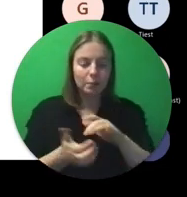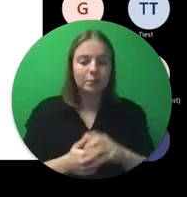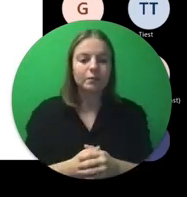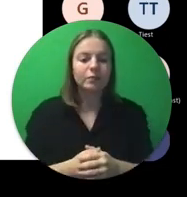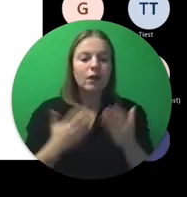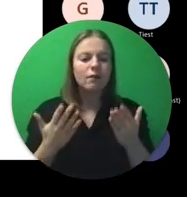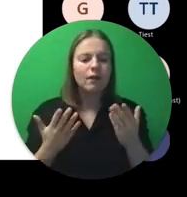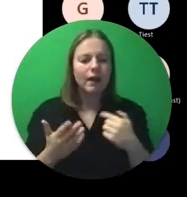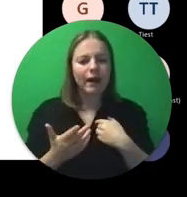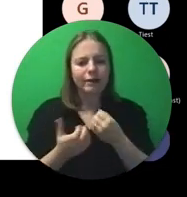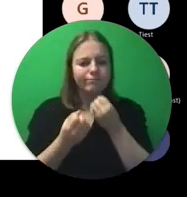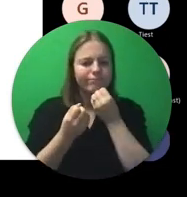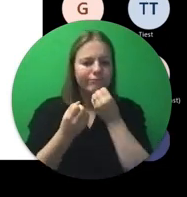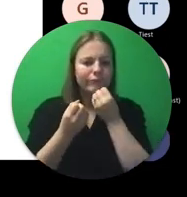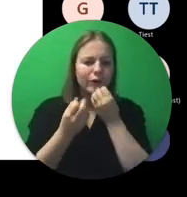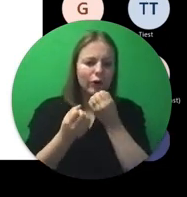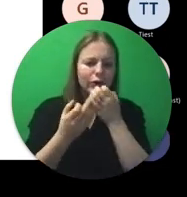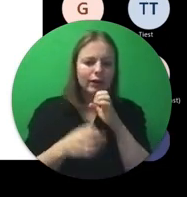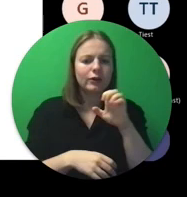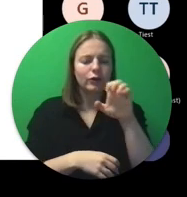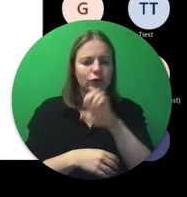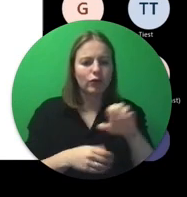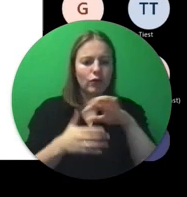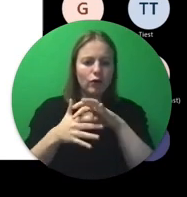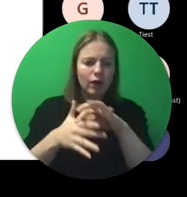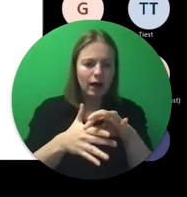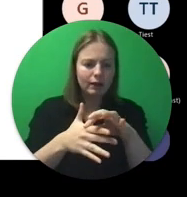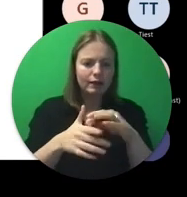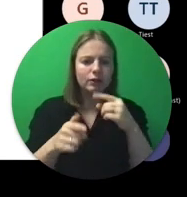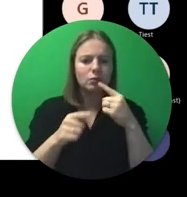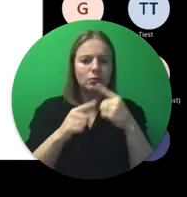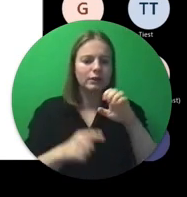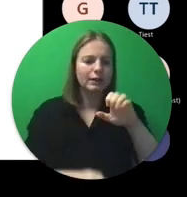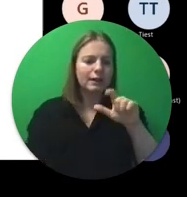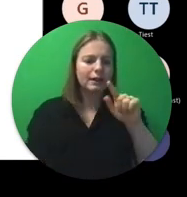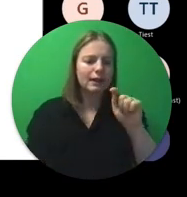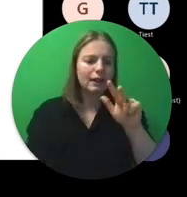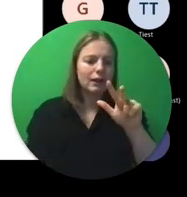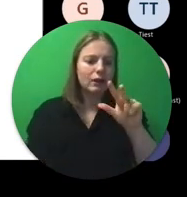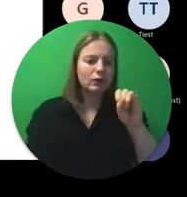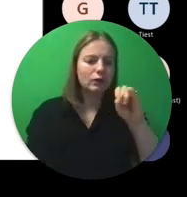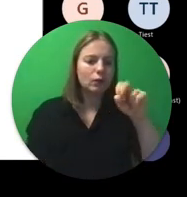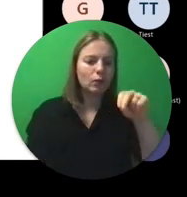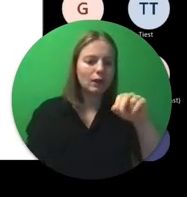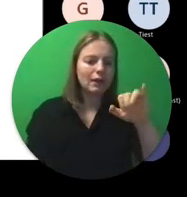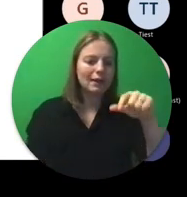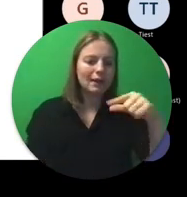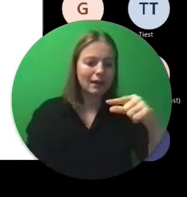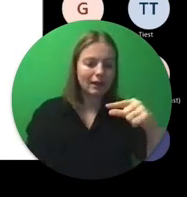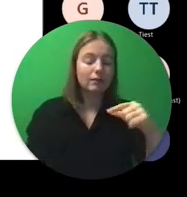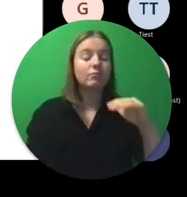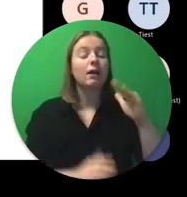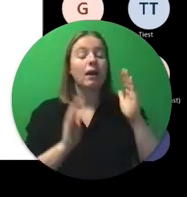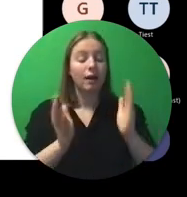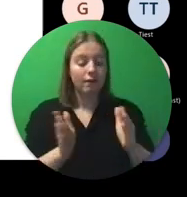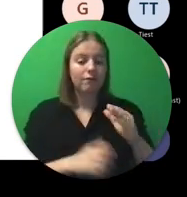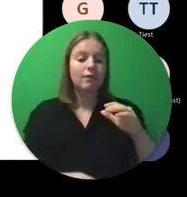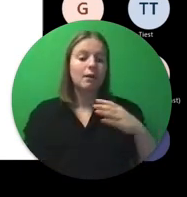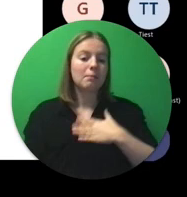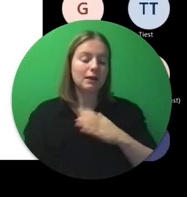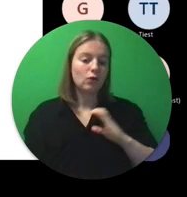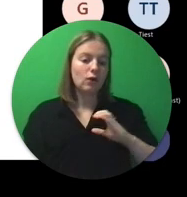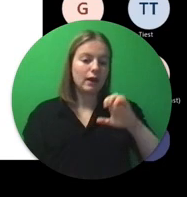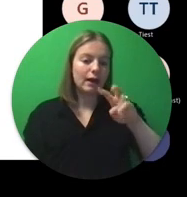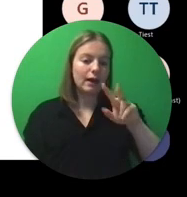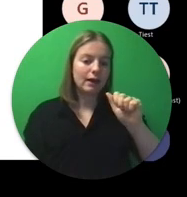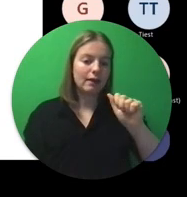Vandaag stel ik jullie zowel Euroguidance voor als E-Twinning. En nadien zal collega Eva van de Gaer